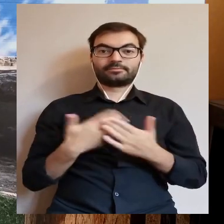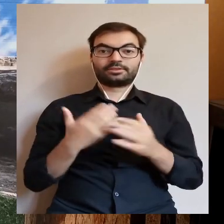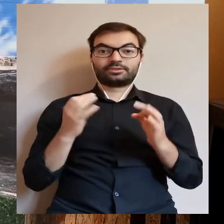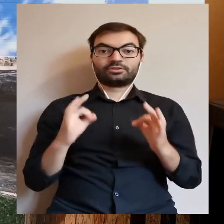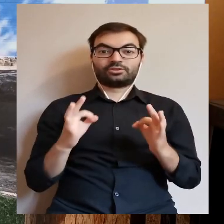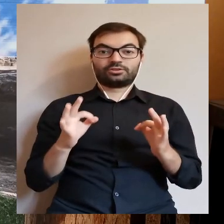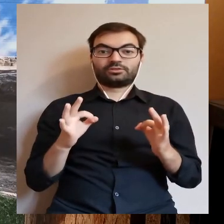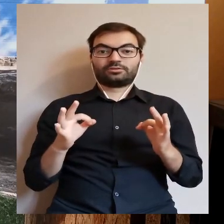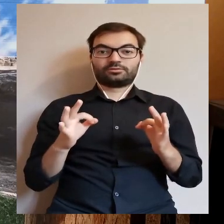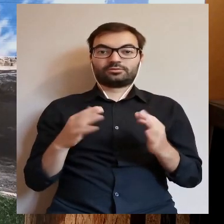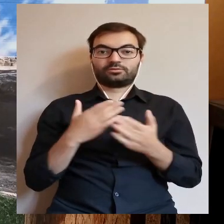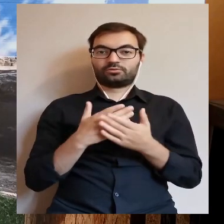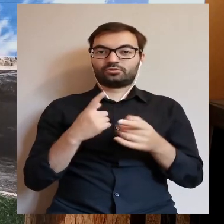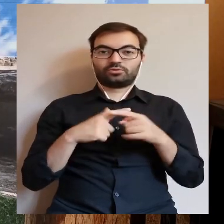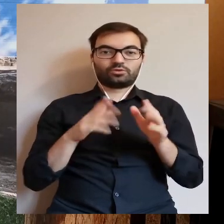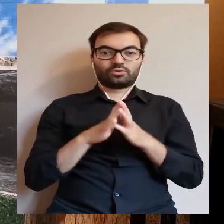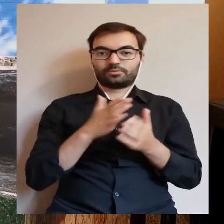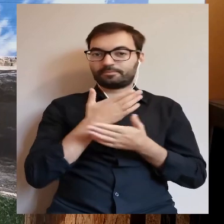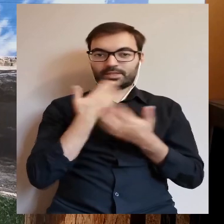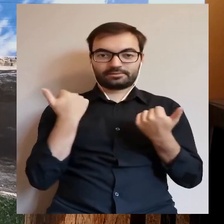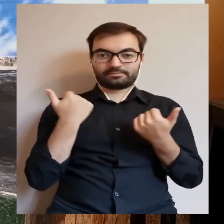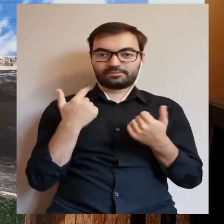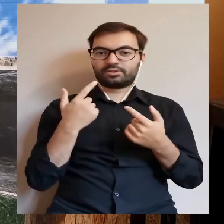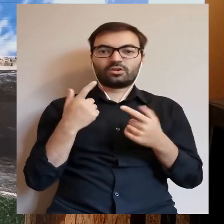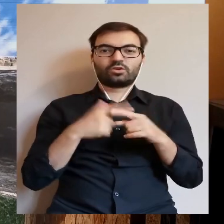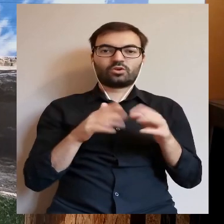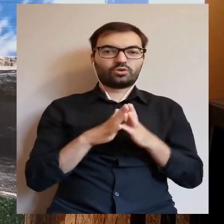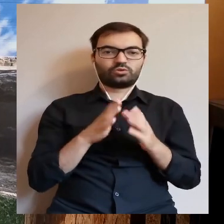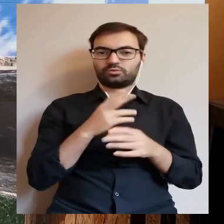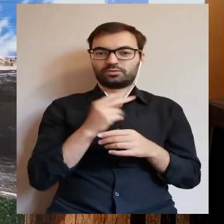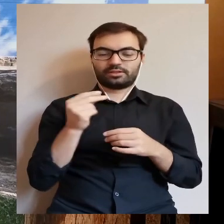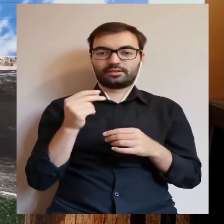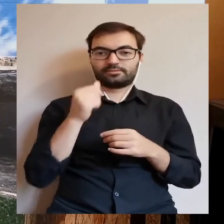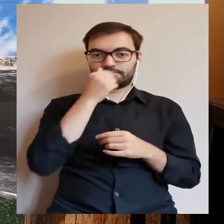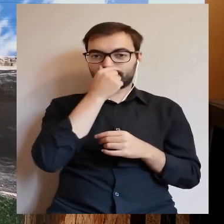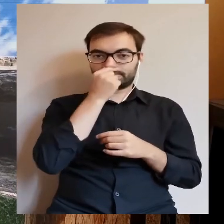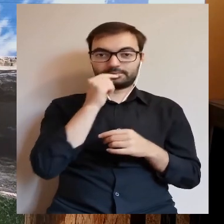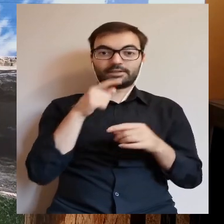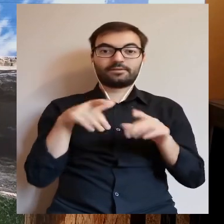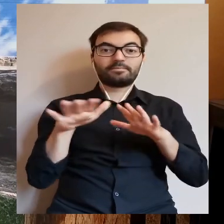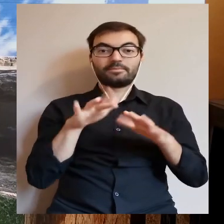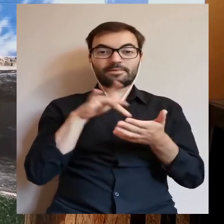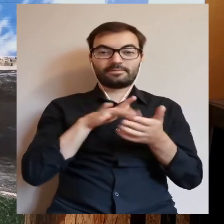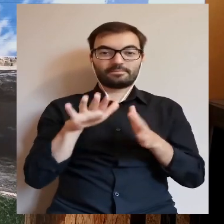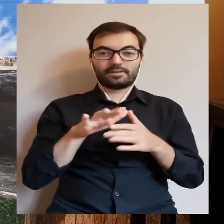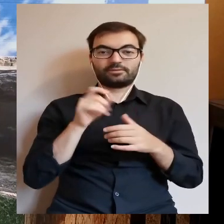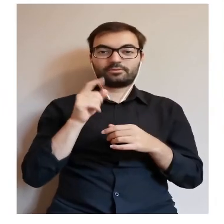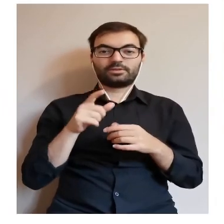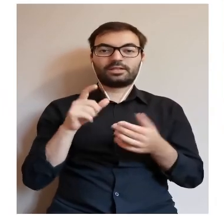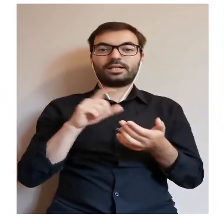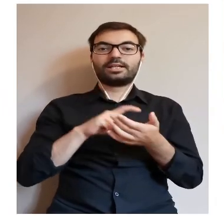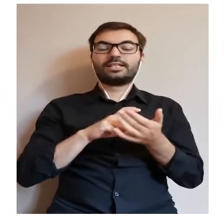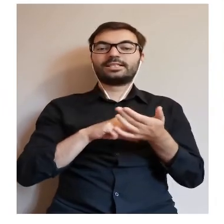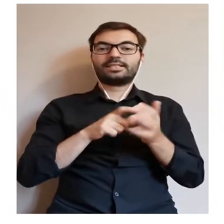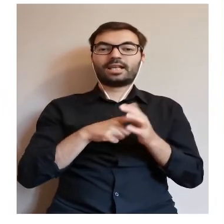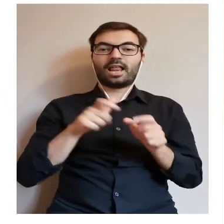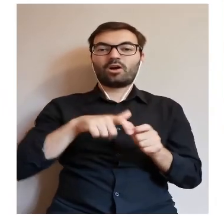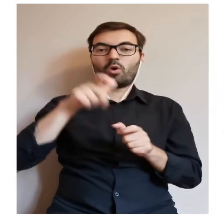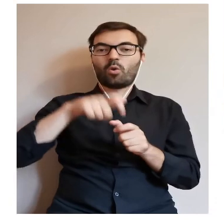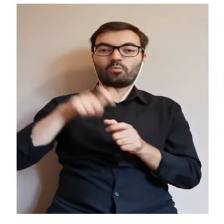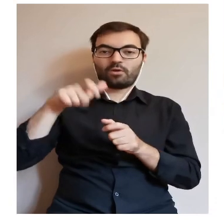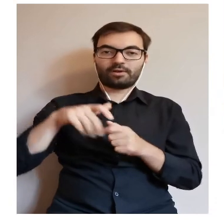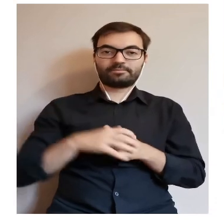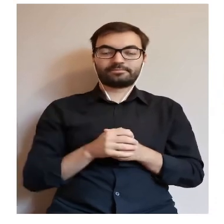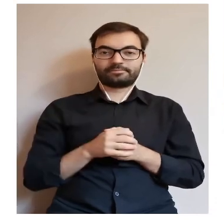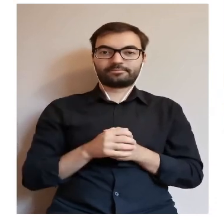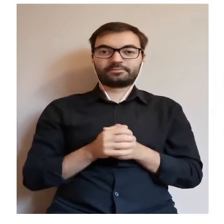nie ma tam już kościoła. To już nie jest świątynia, ale w tym miejscu, gdzie był kościół, w tej chwili jest sala kolumnowa.